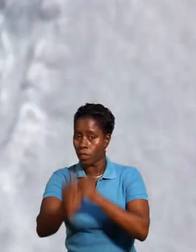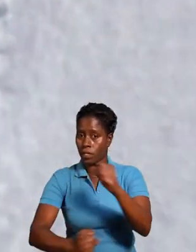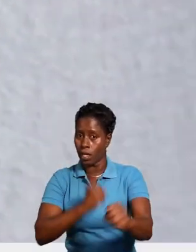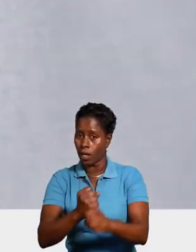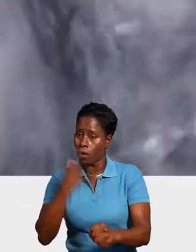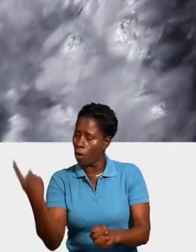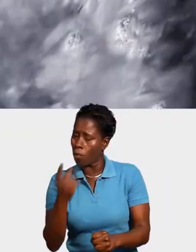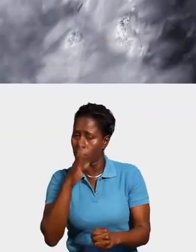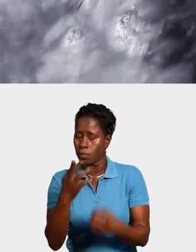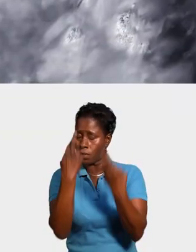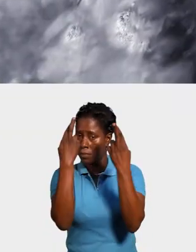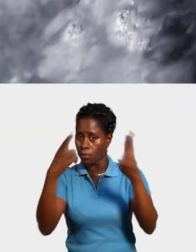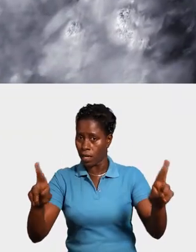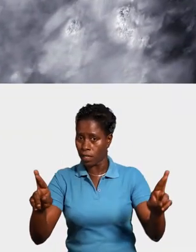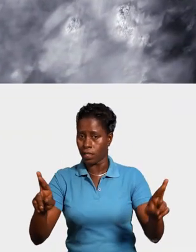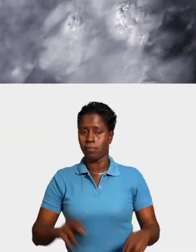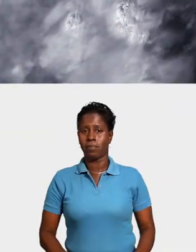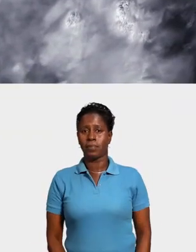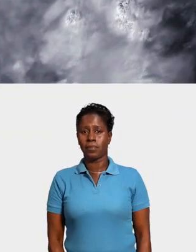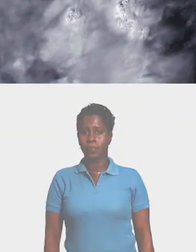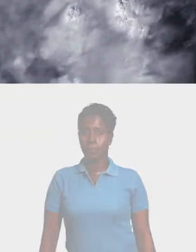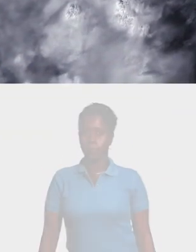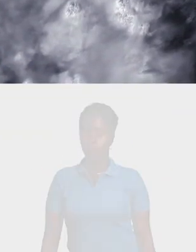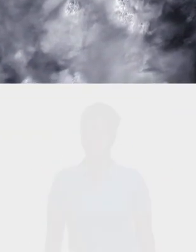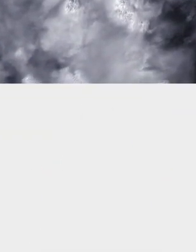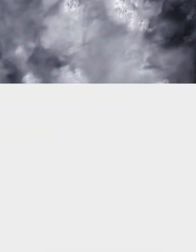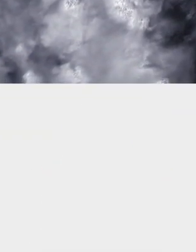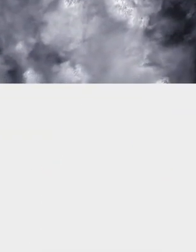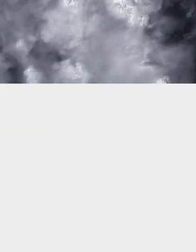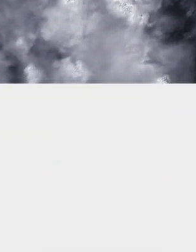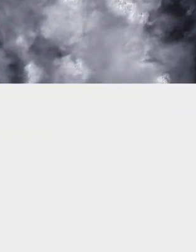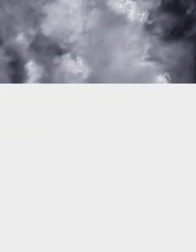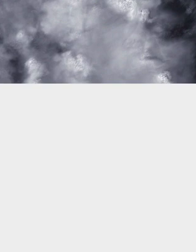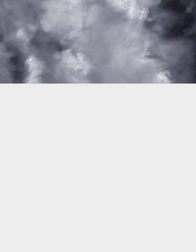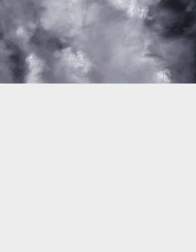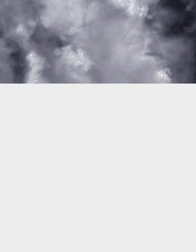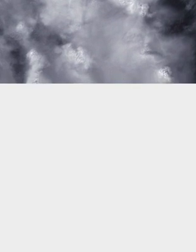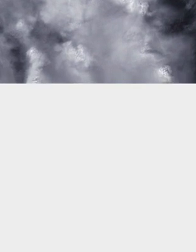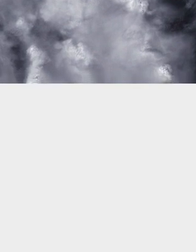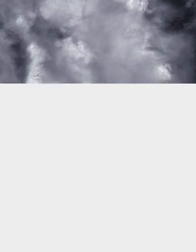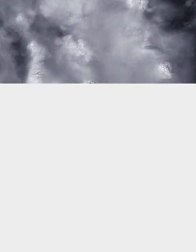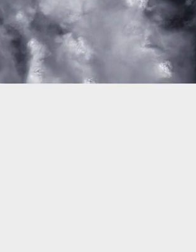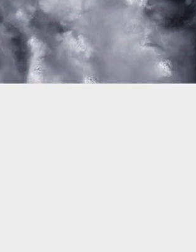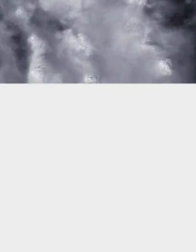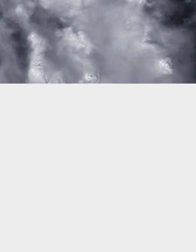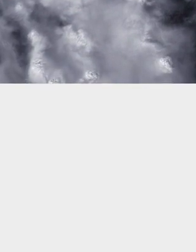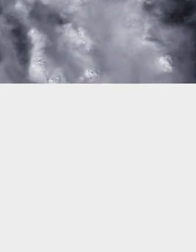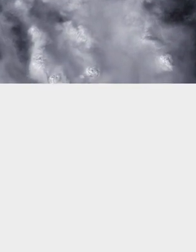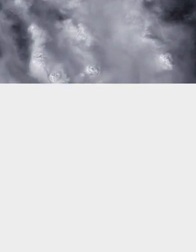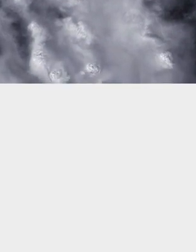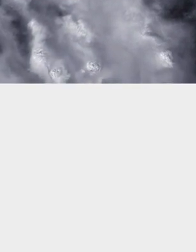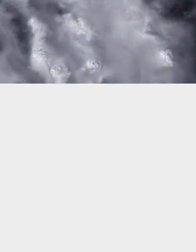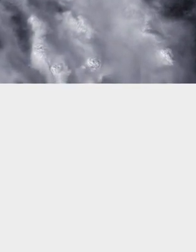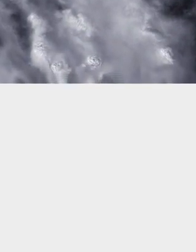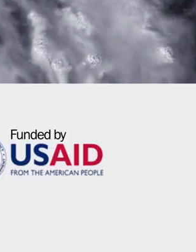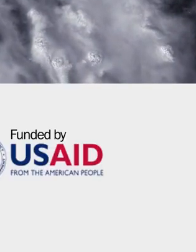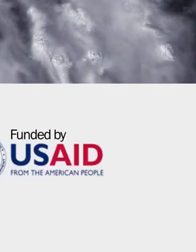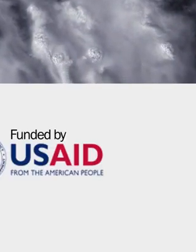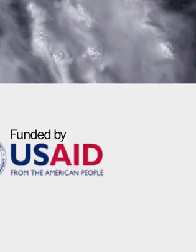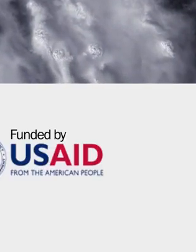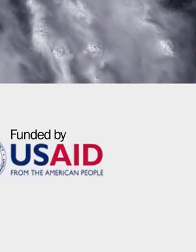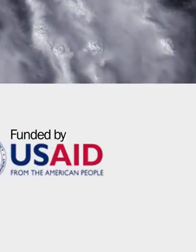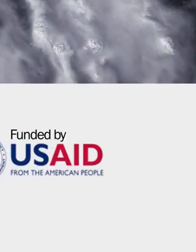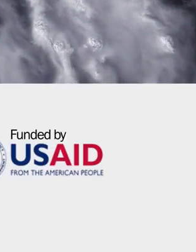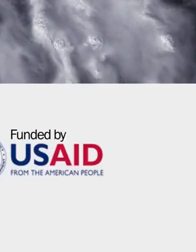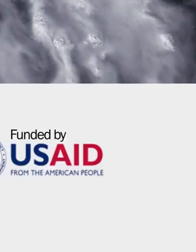Se an komisyon pa group manajmen desas vye fò, ek plas manajmen desas en Sint-Lisi, ek finanse pa l'Ajans pou devalapman